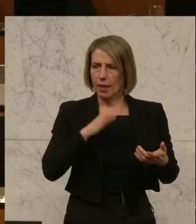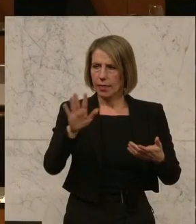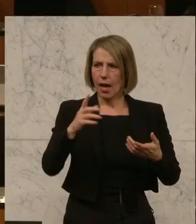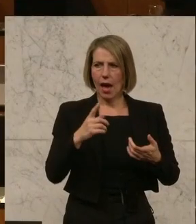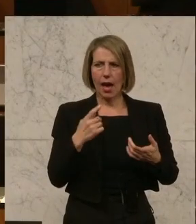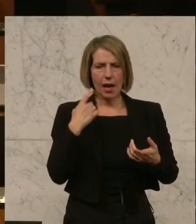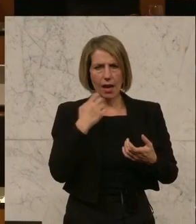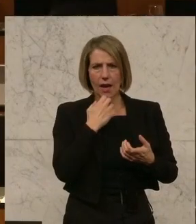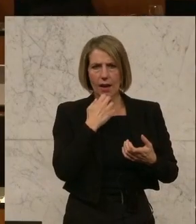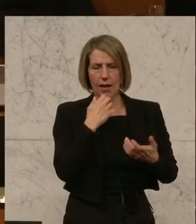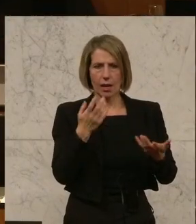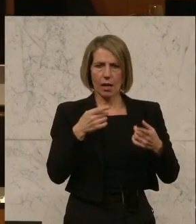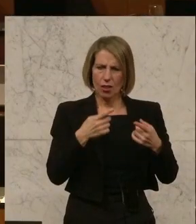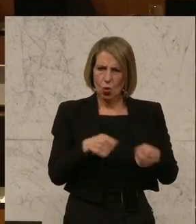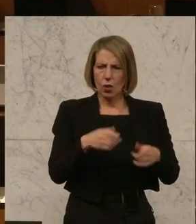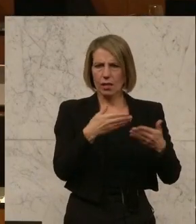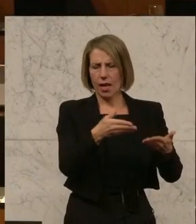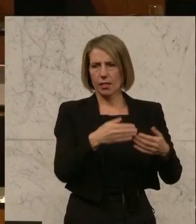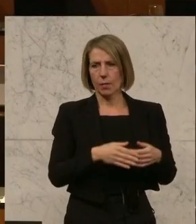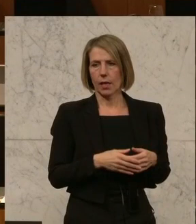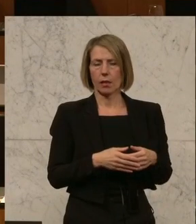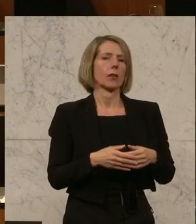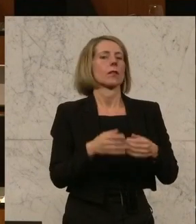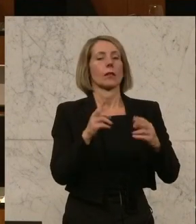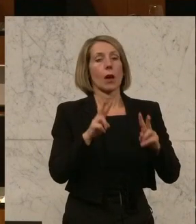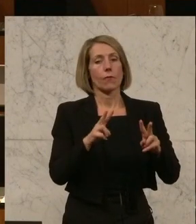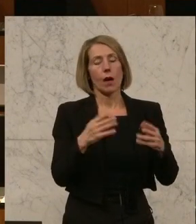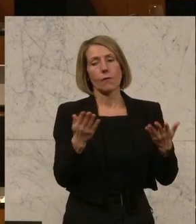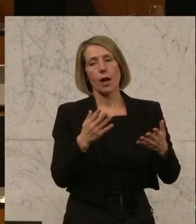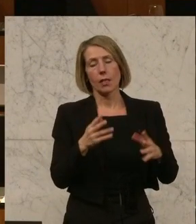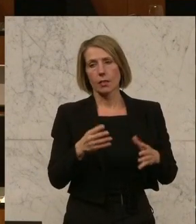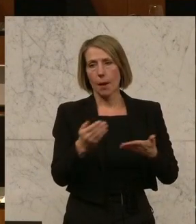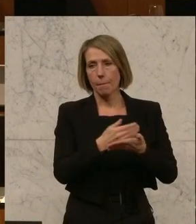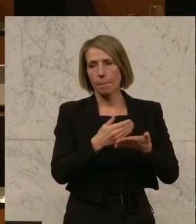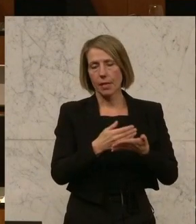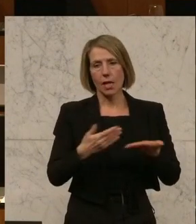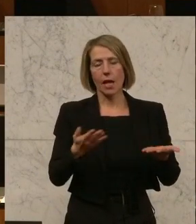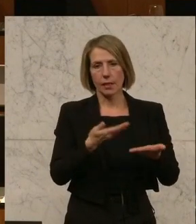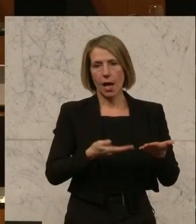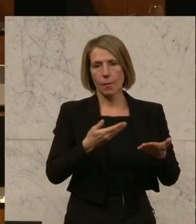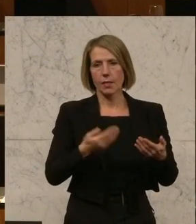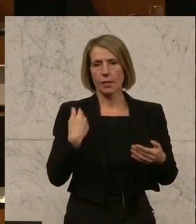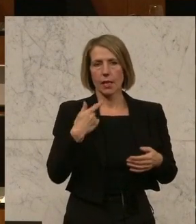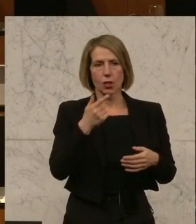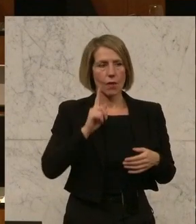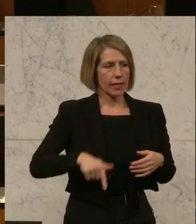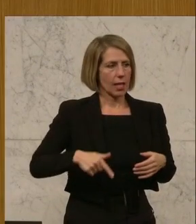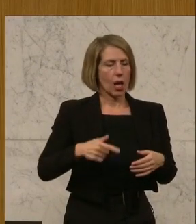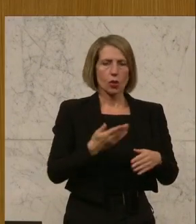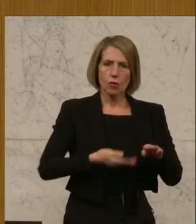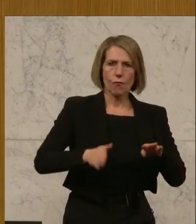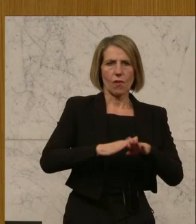Aus parteipolitischem Kalkül. In Wahrheit haben sich die Mieteinnahmen der Immobilienwirtschaft seit 2000 und